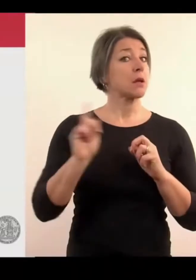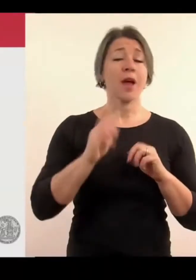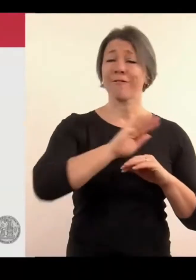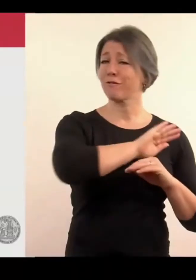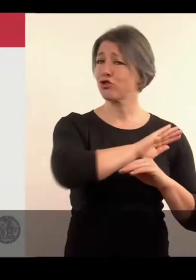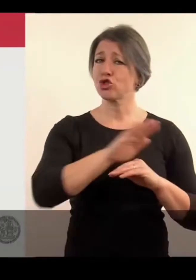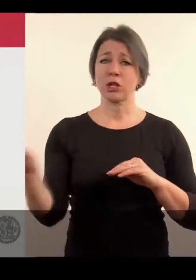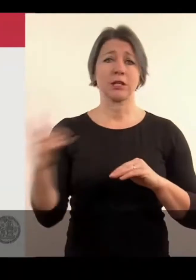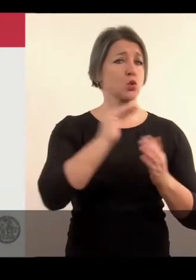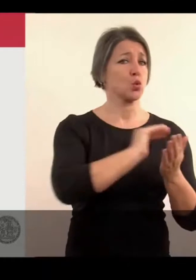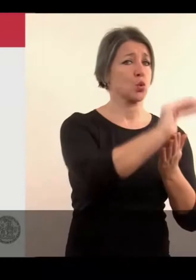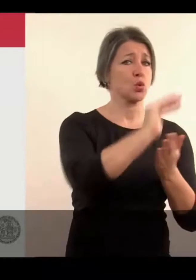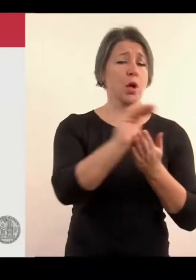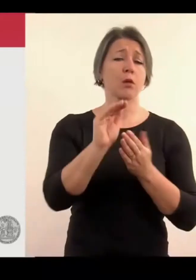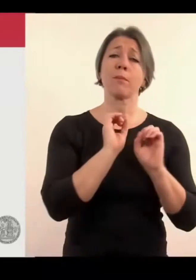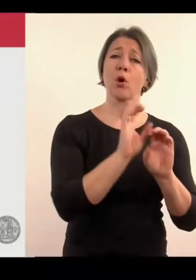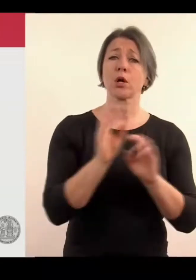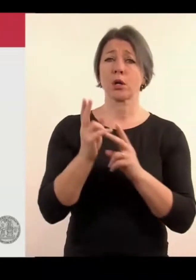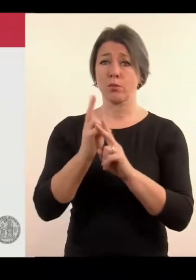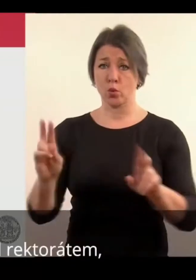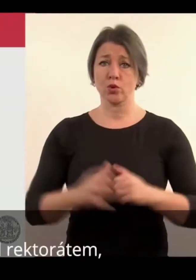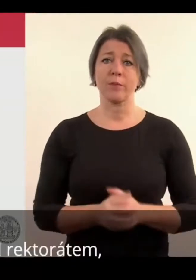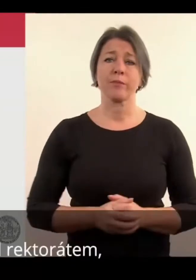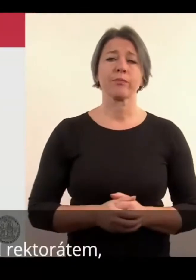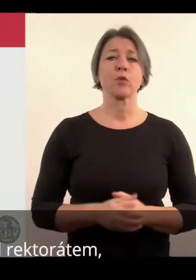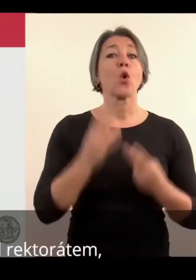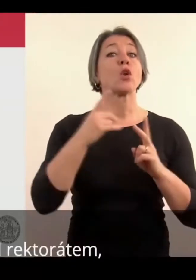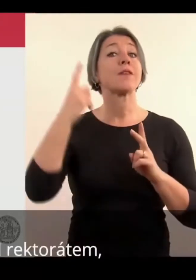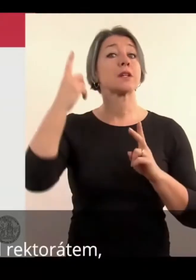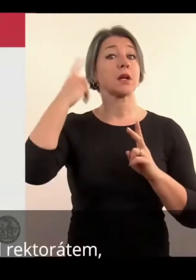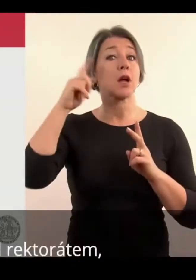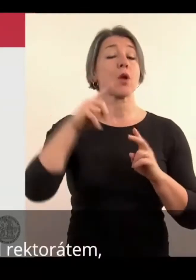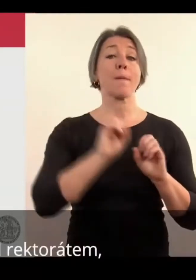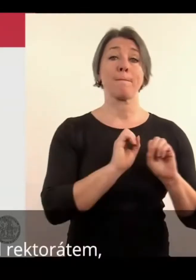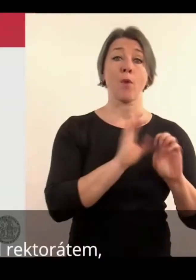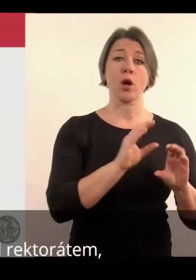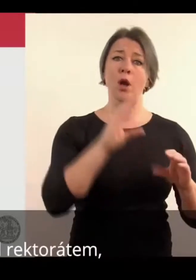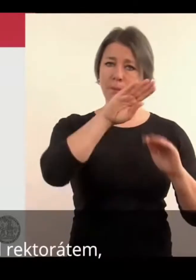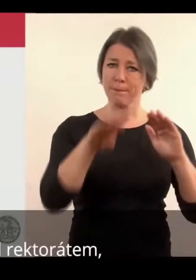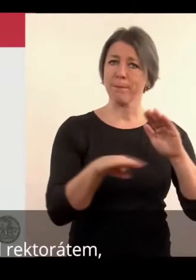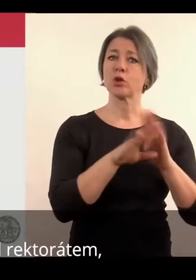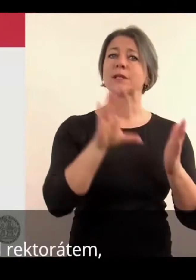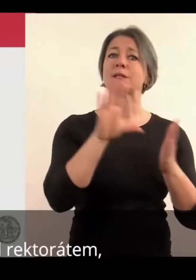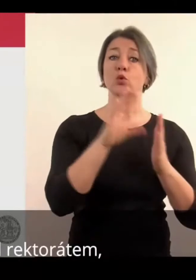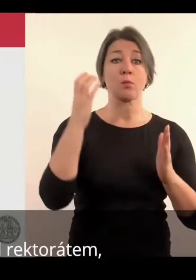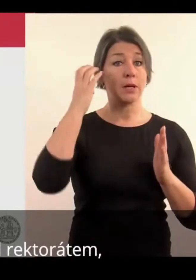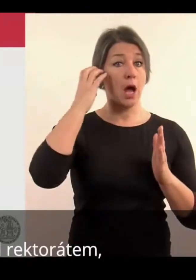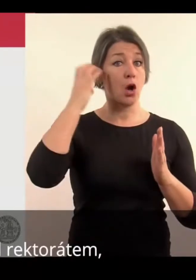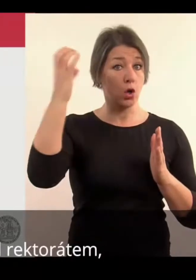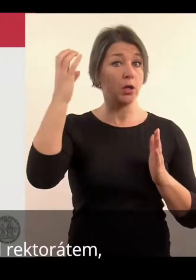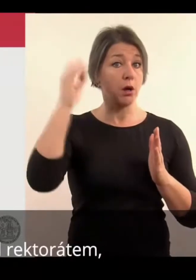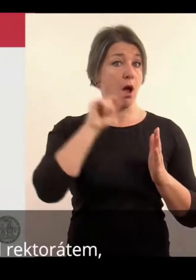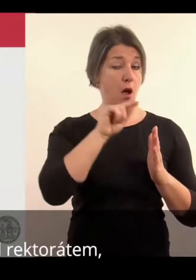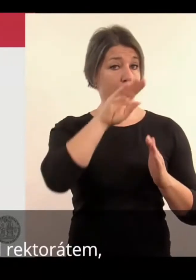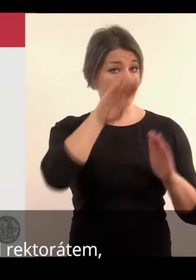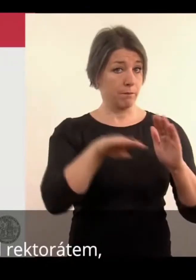poradenství je zdarma. Jedná strana na Univerzitě Karlově jsou poradny s přínosím Karolina, pro pro prorátem, pro